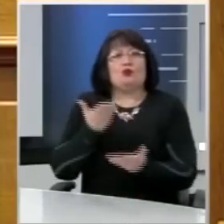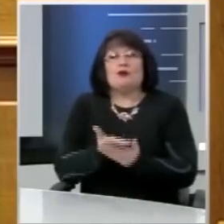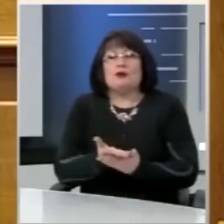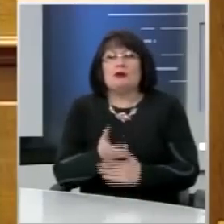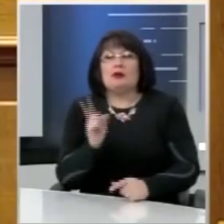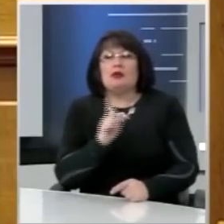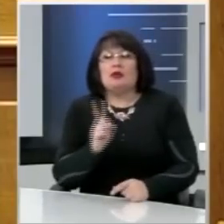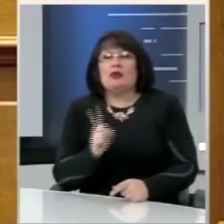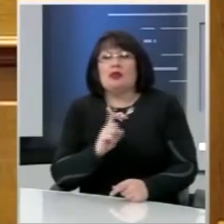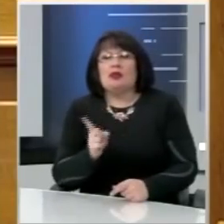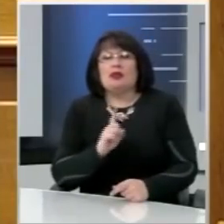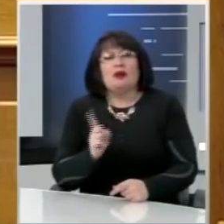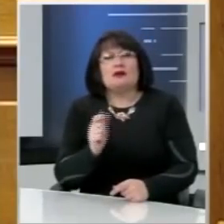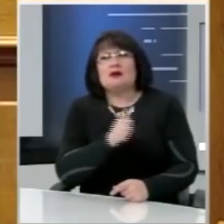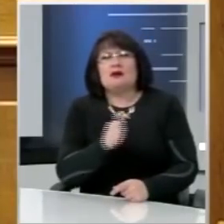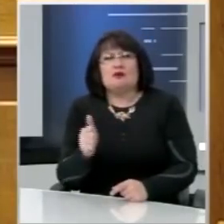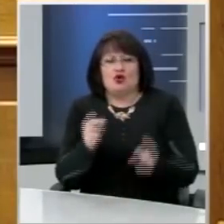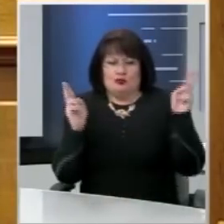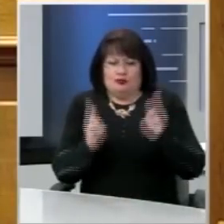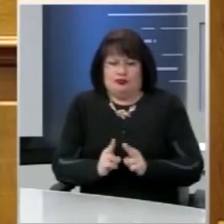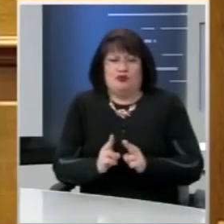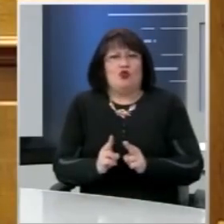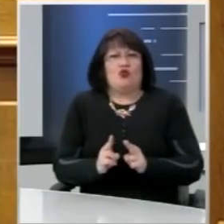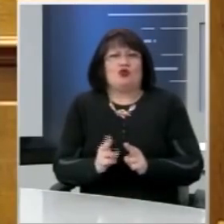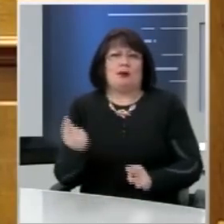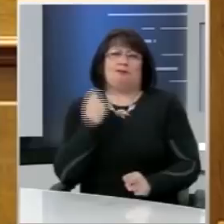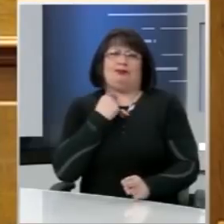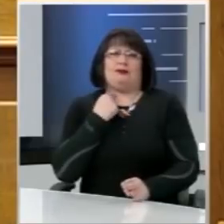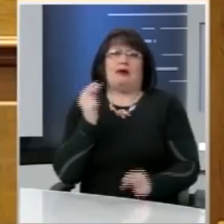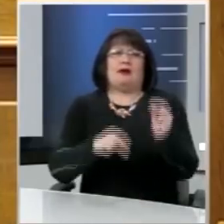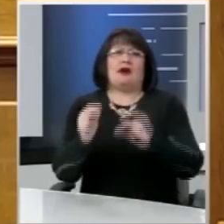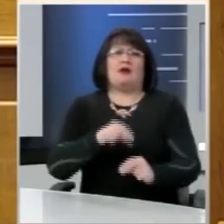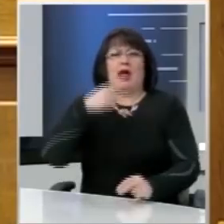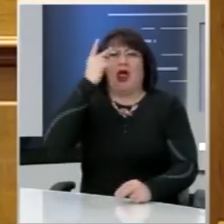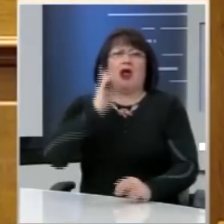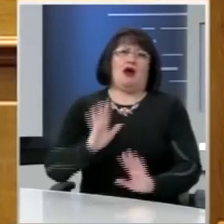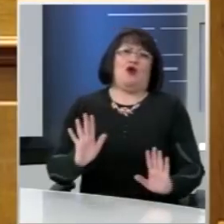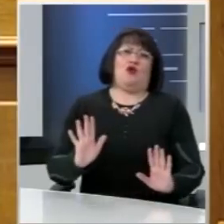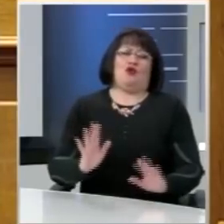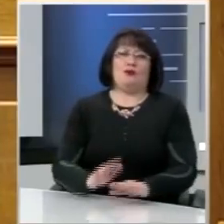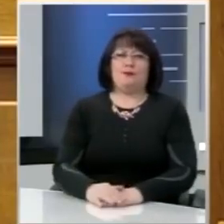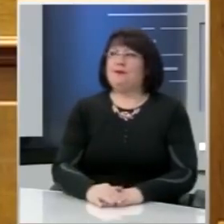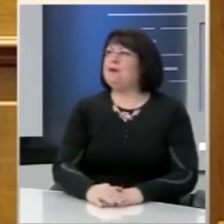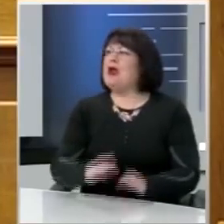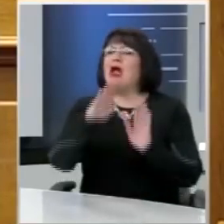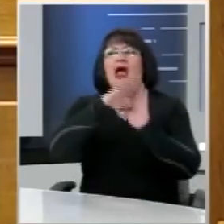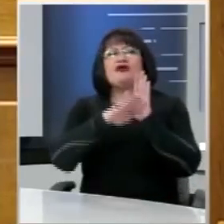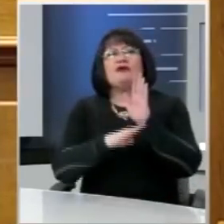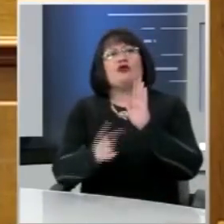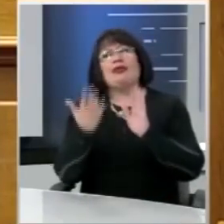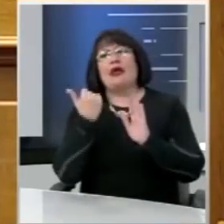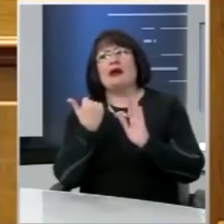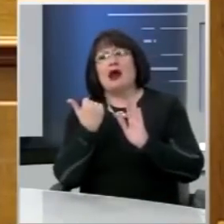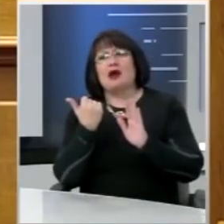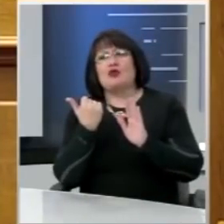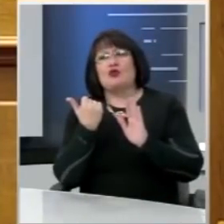συνιστούν ούτε περιορισμό ούτε απώλεια του εκλογικού δικαιώματος. Όσοι δεν έχουν τις προϋποθέσεις για να